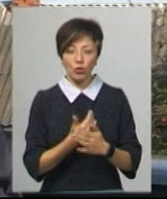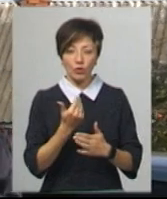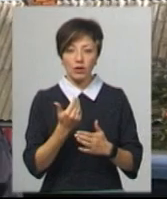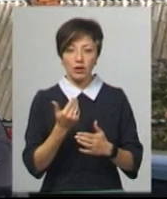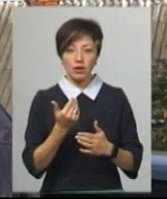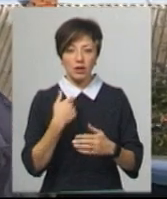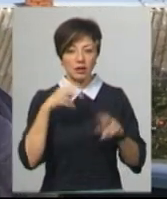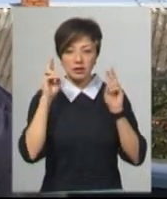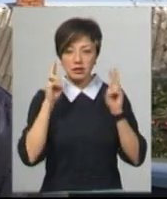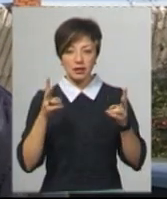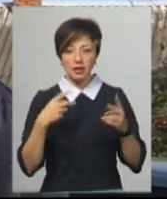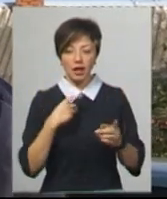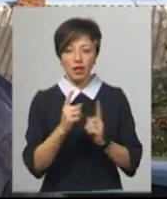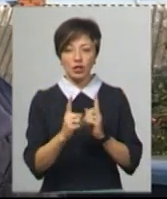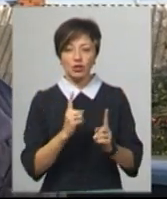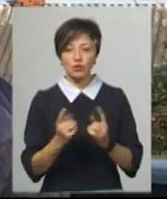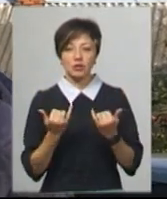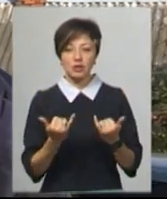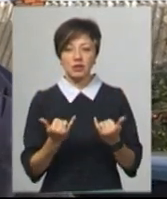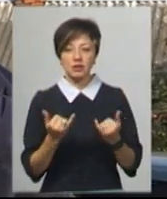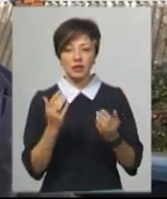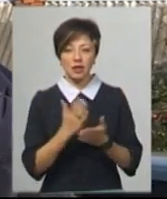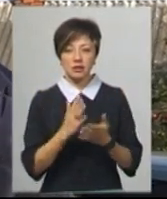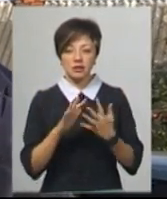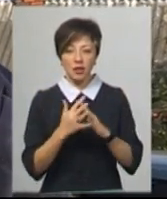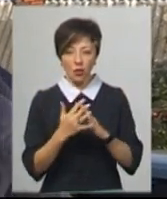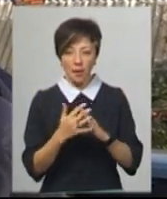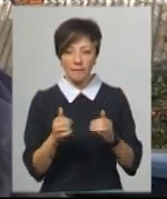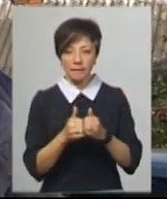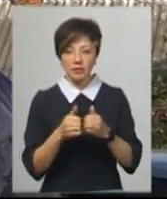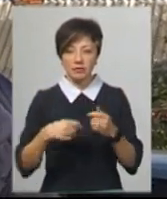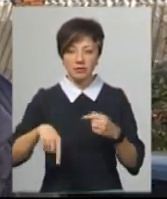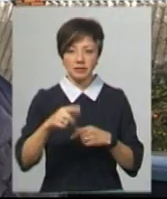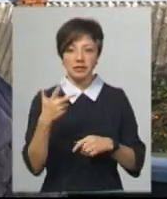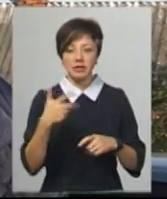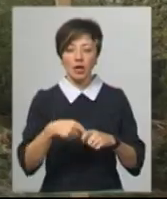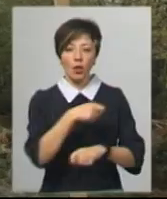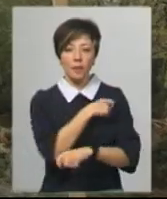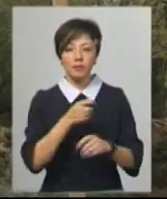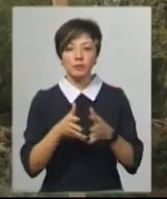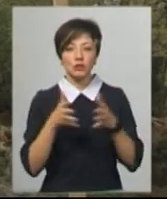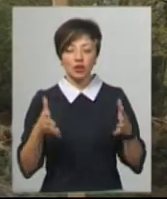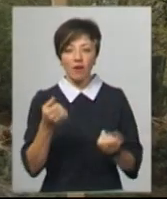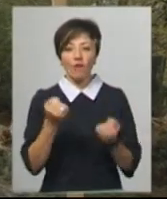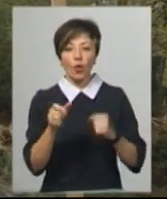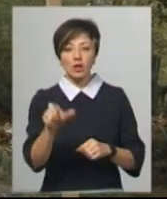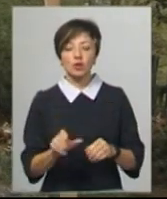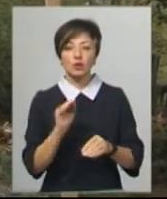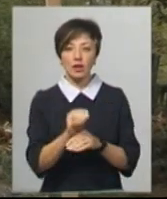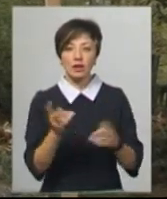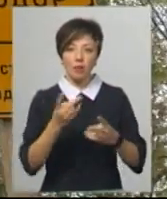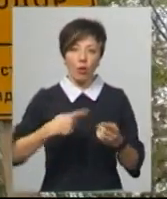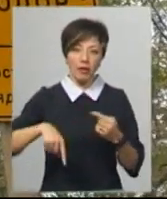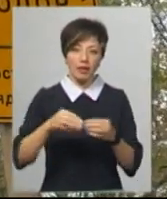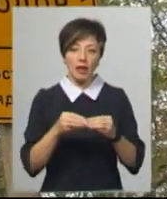А по новій я не знаю. Я їжу зараз, тут є село Григорівка, там на 3 кілометри далі виходить. Водій додає, необхідно об'їхати